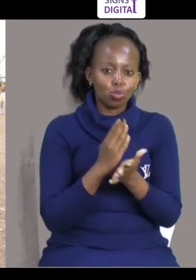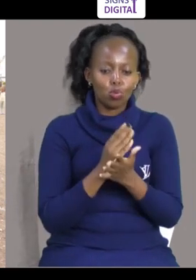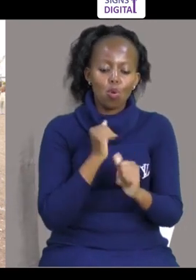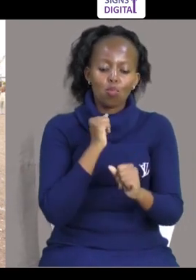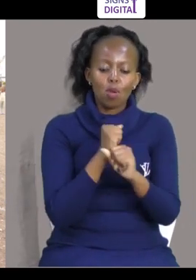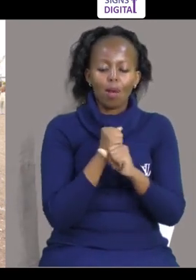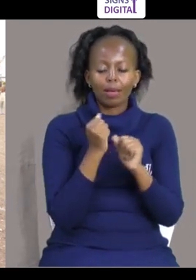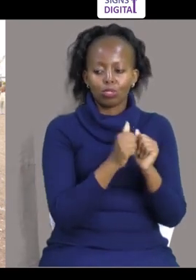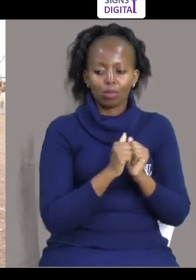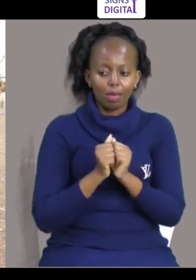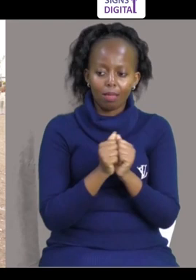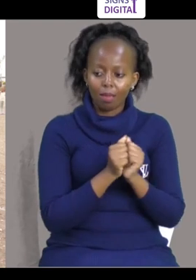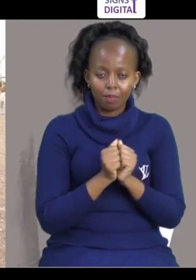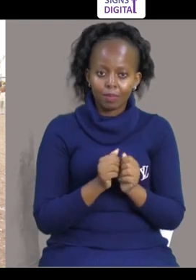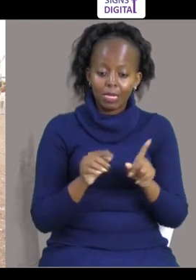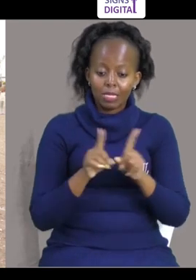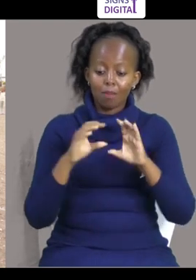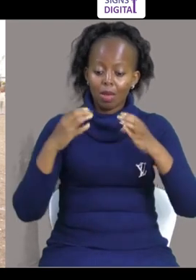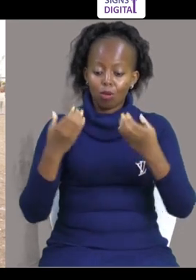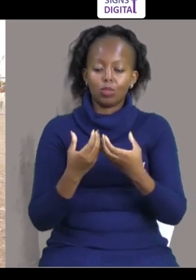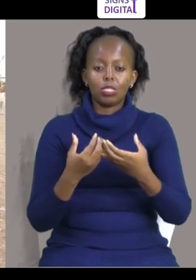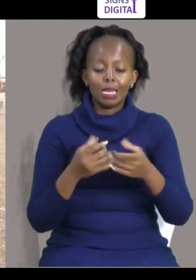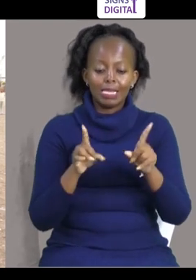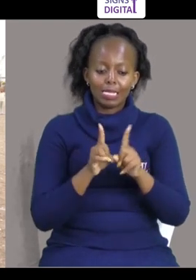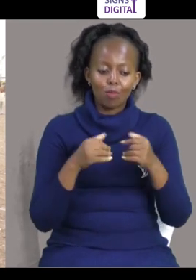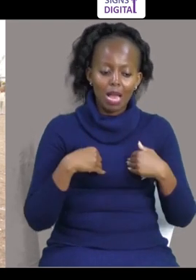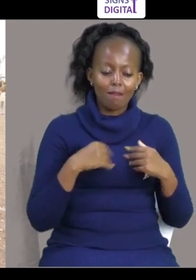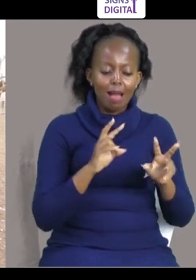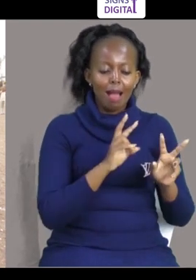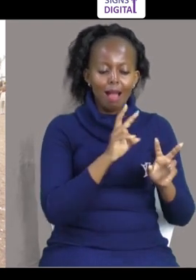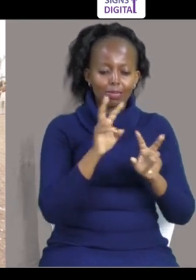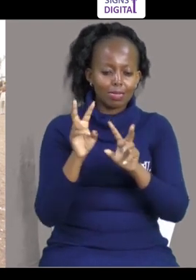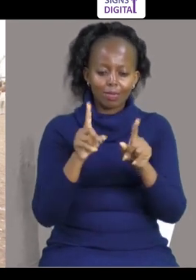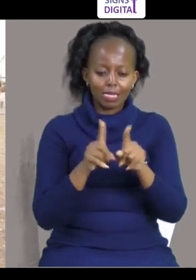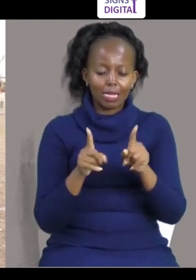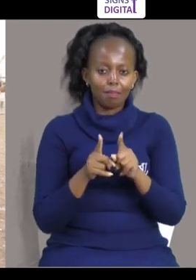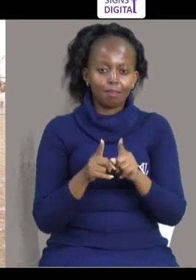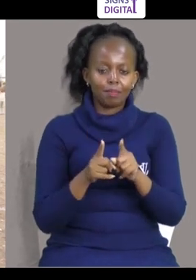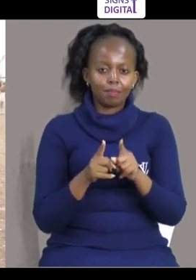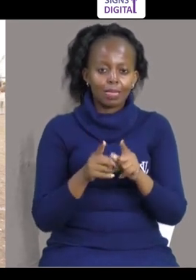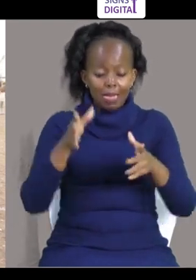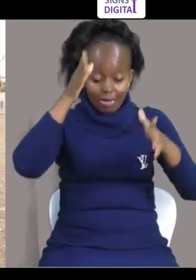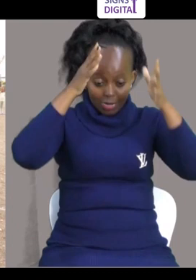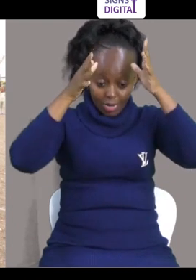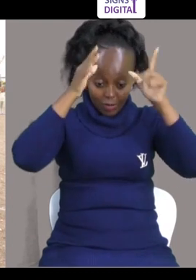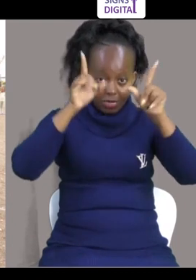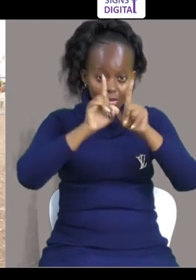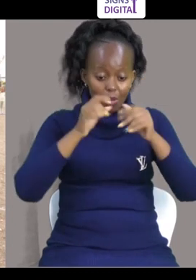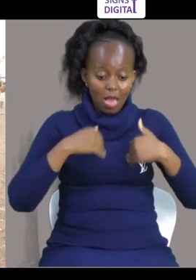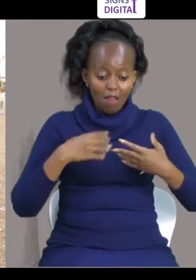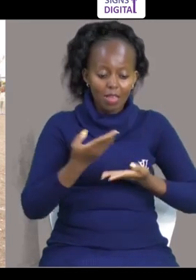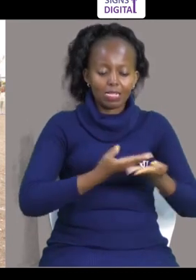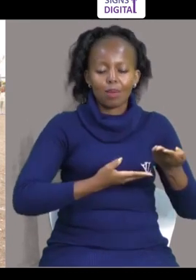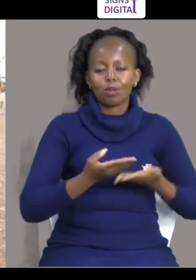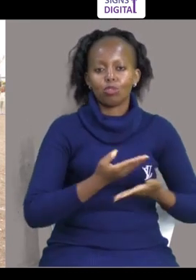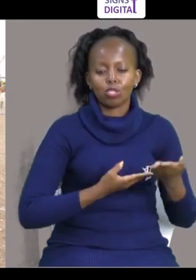Tumereta, diyo uonesha, tunatebea pamoja Kuna community outreach, kuna assessment na intervention